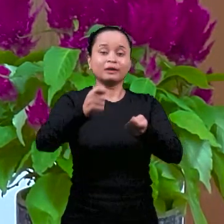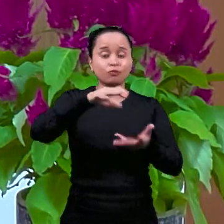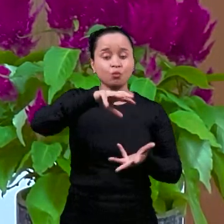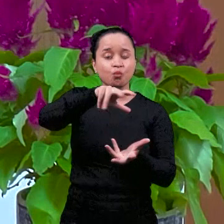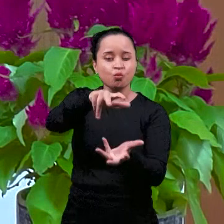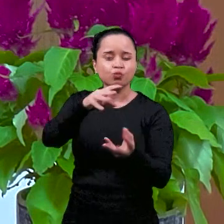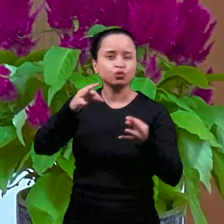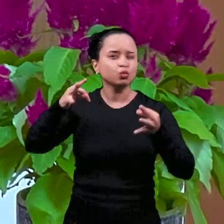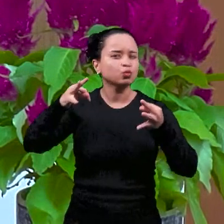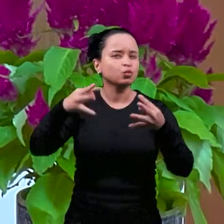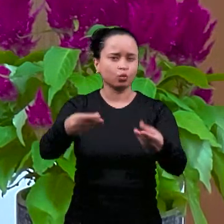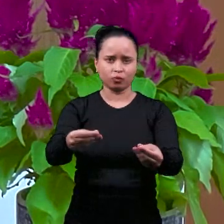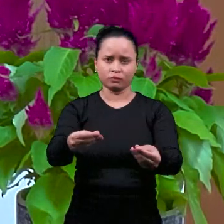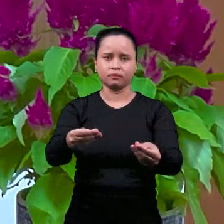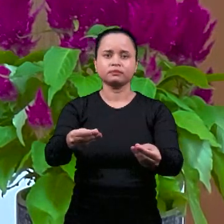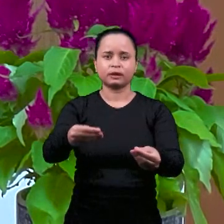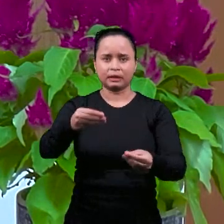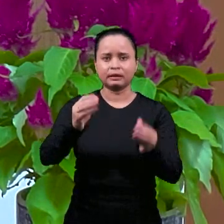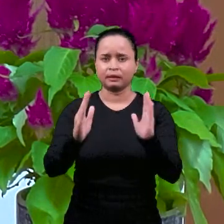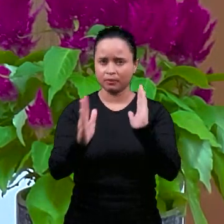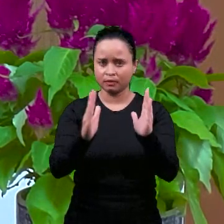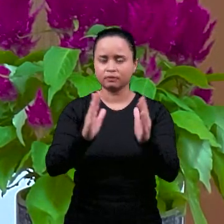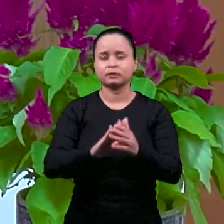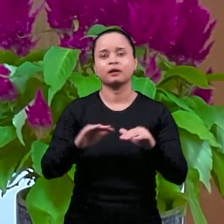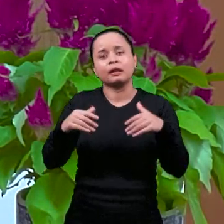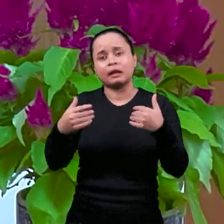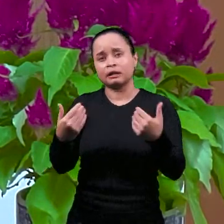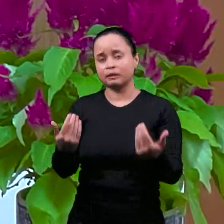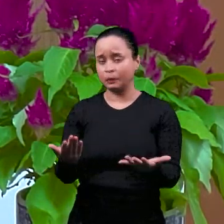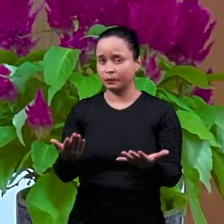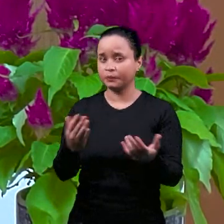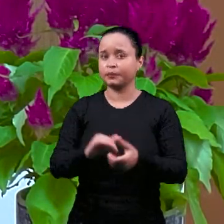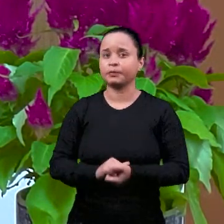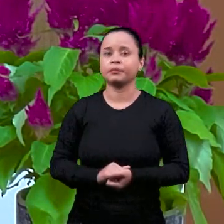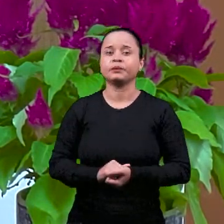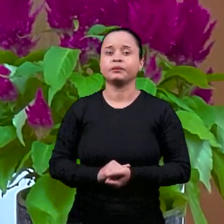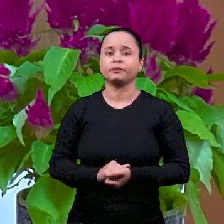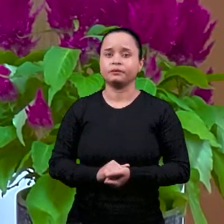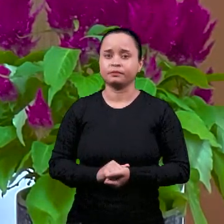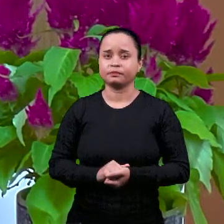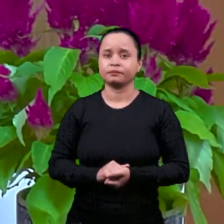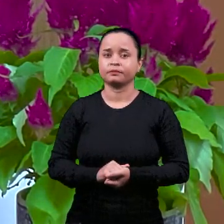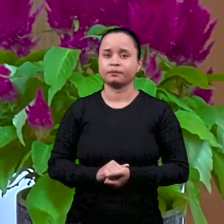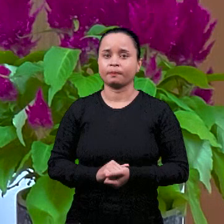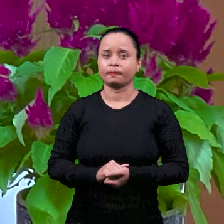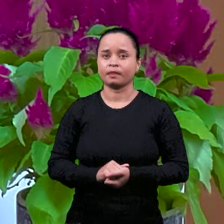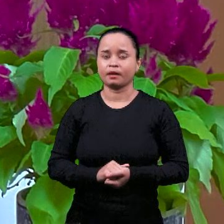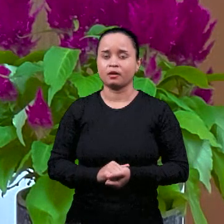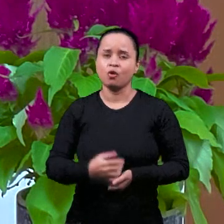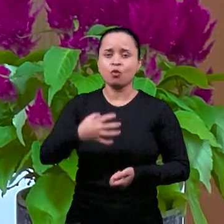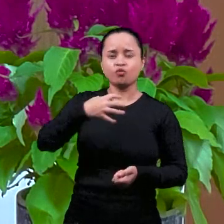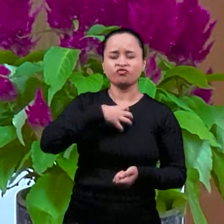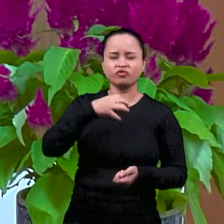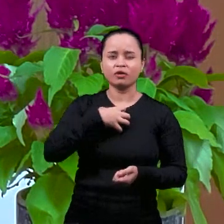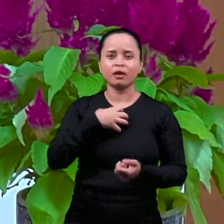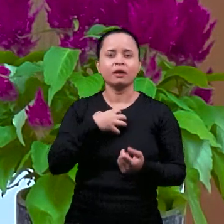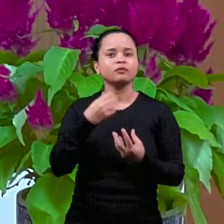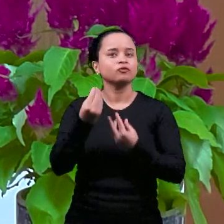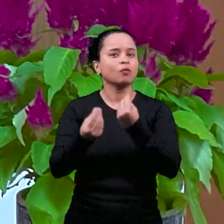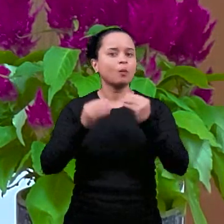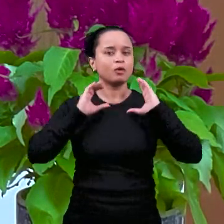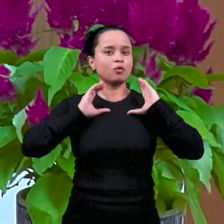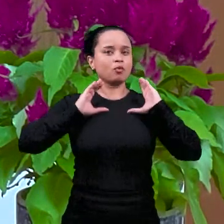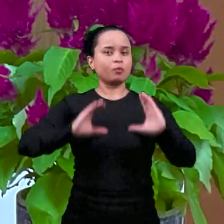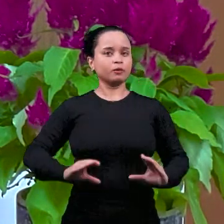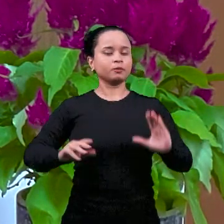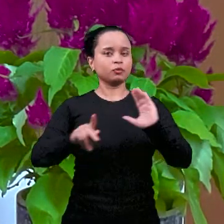практически над всем миром того времени. И та форма, которой эта империя